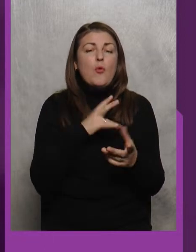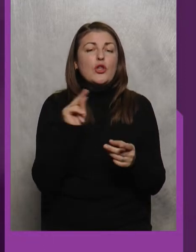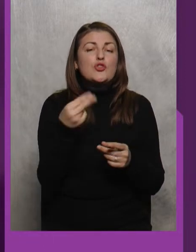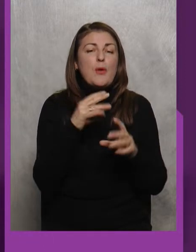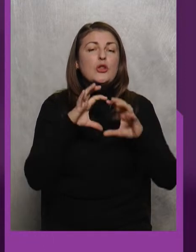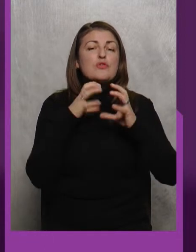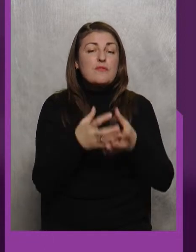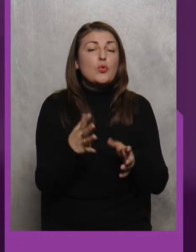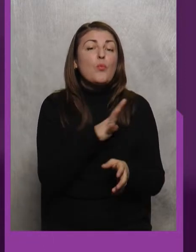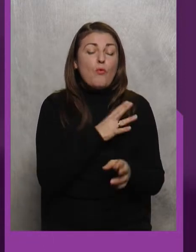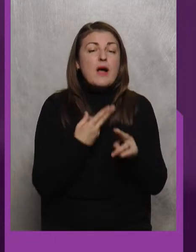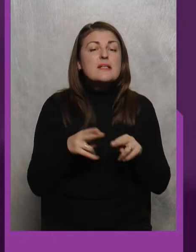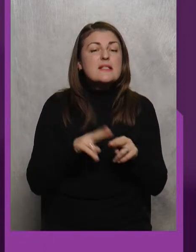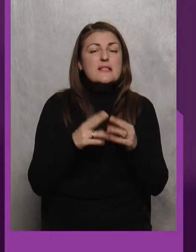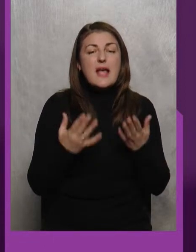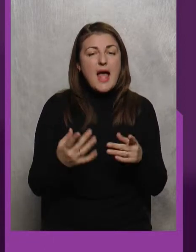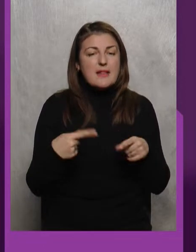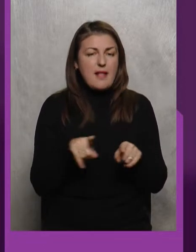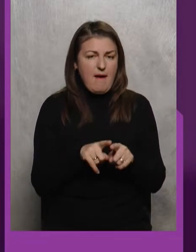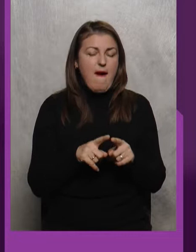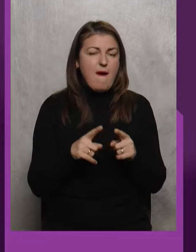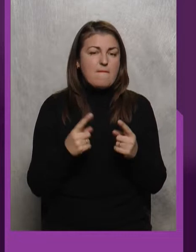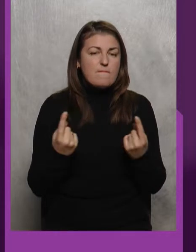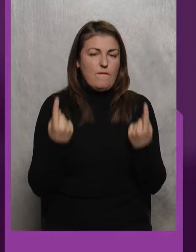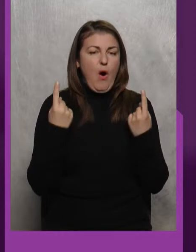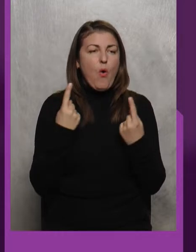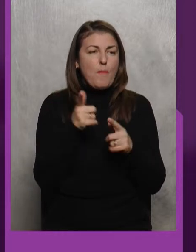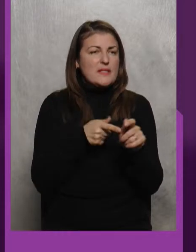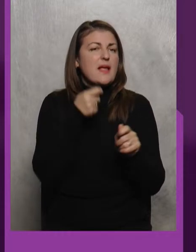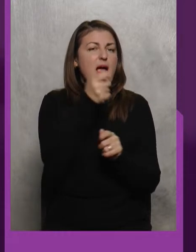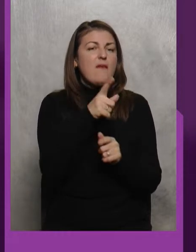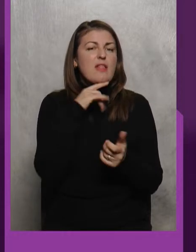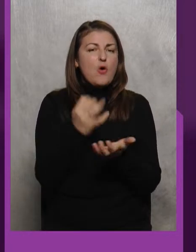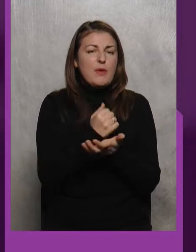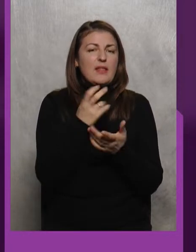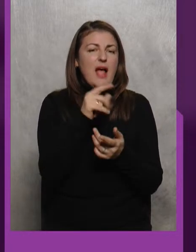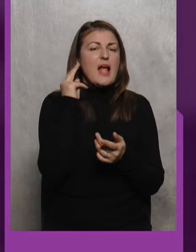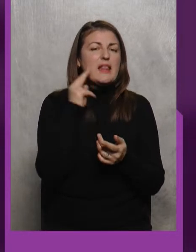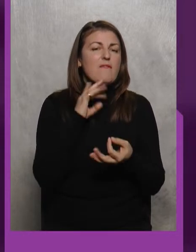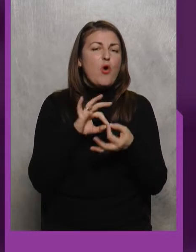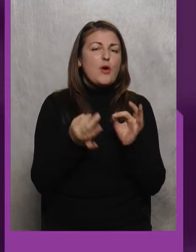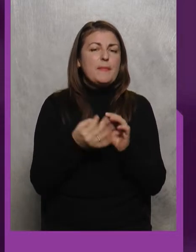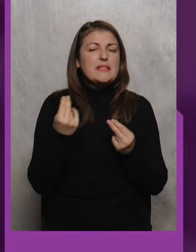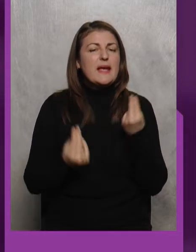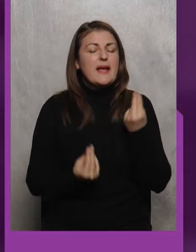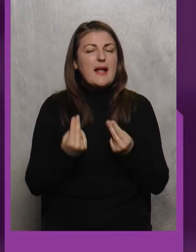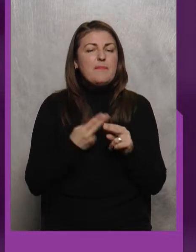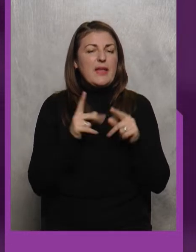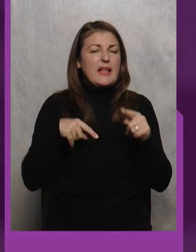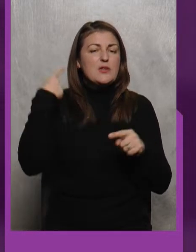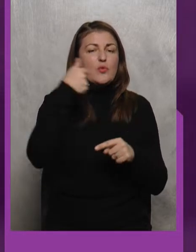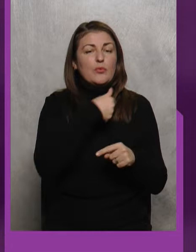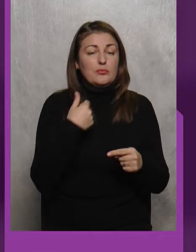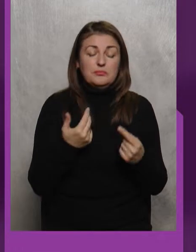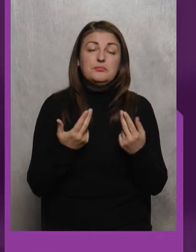світу Був Це Така вагома заявка На успіх На Дефлімпійських Іграх Наступного